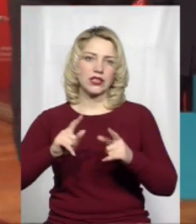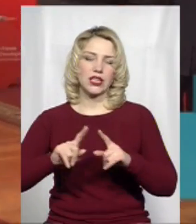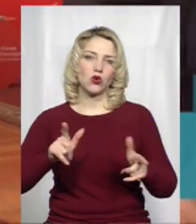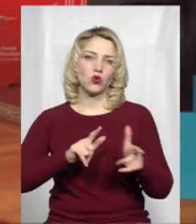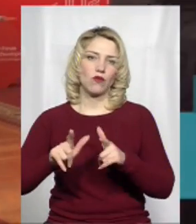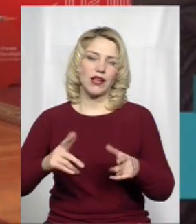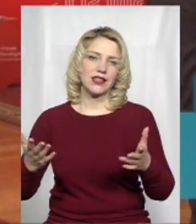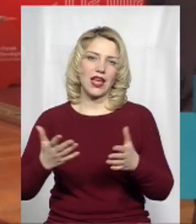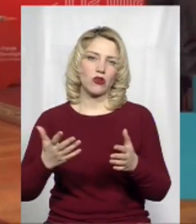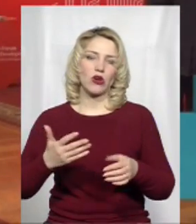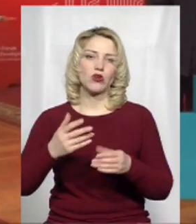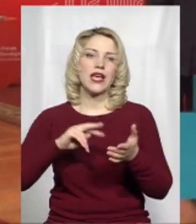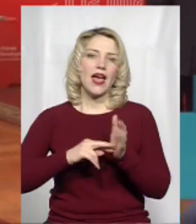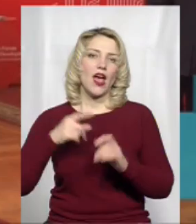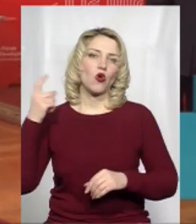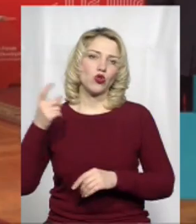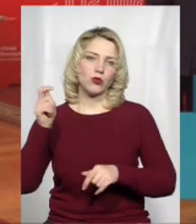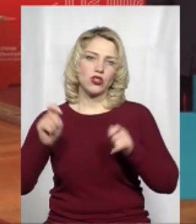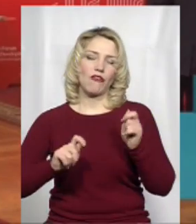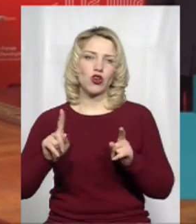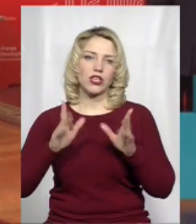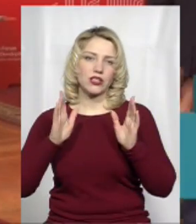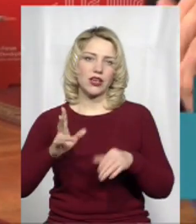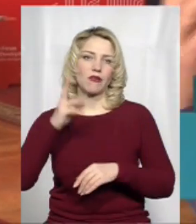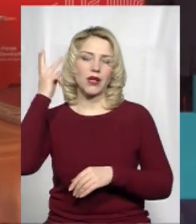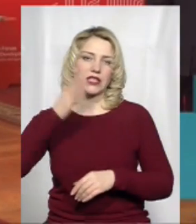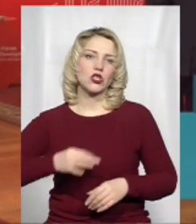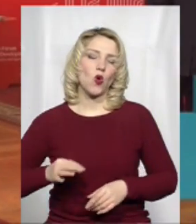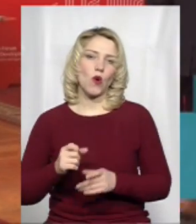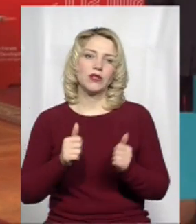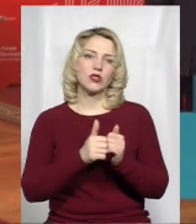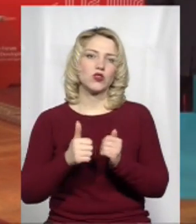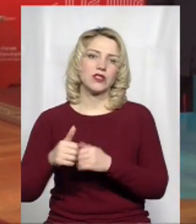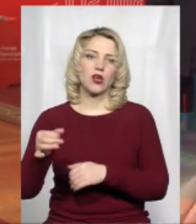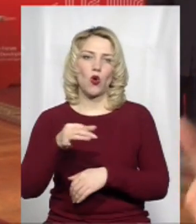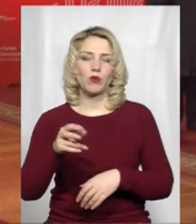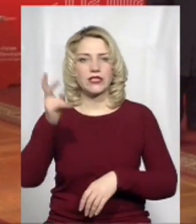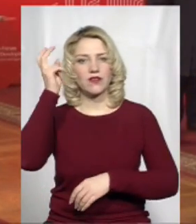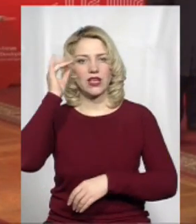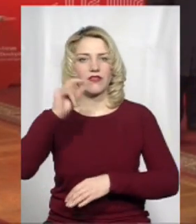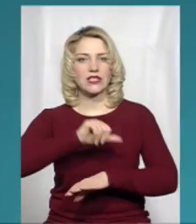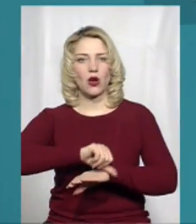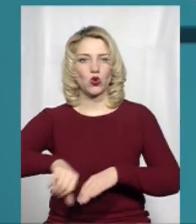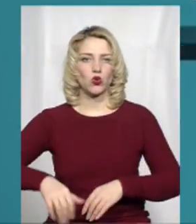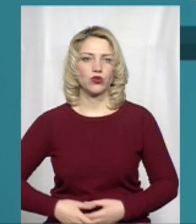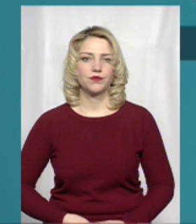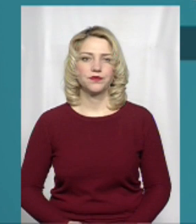ось на таких економічних форумах, не тільки в Хмельницькій області, а й в сусідніх областях, в Києві і за кордоном.